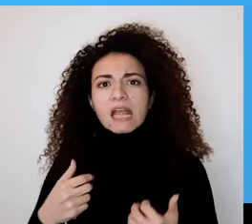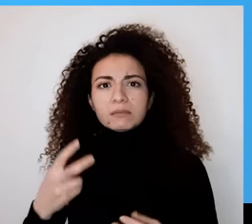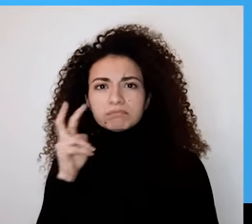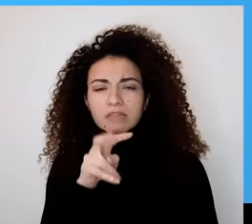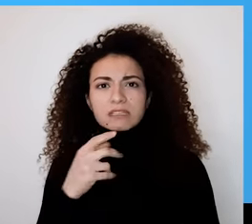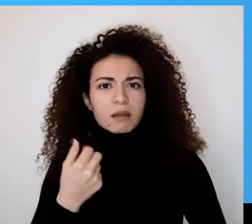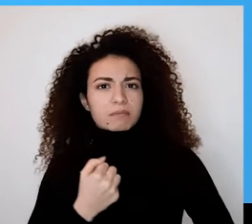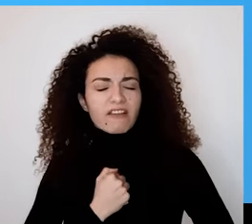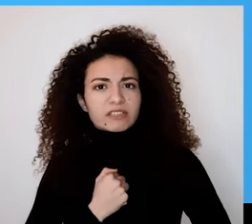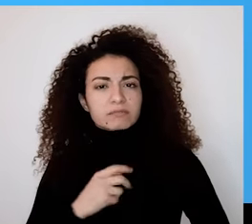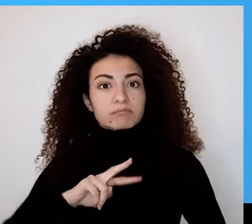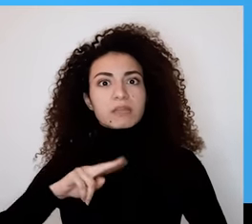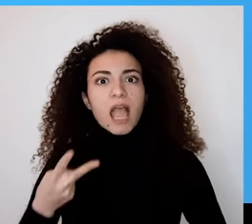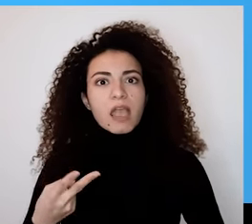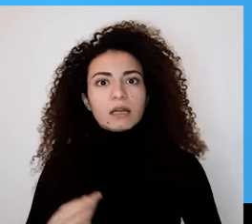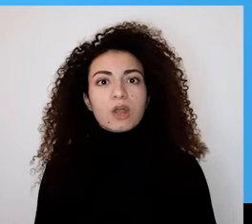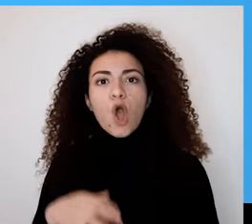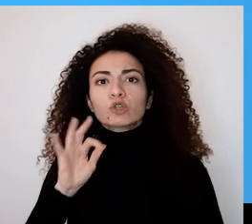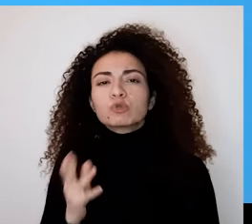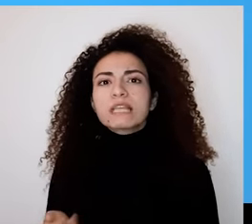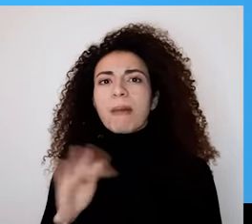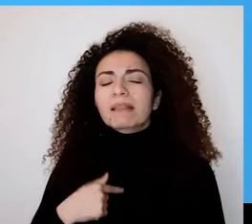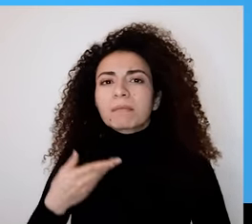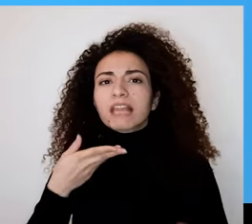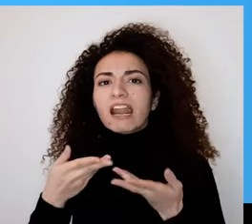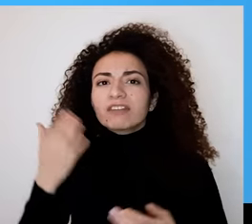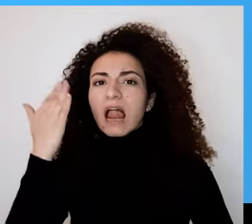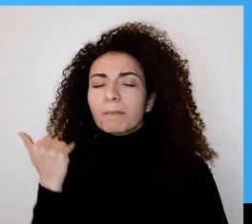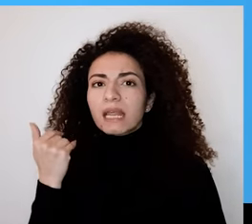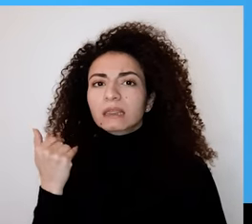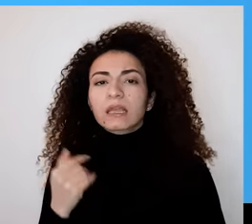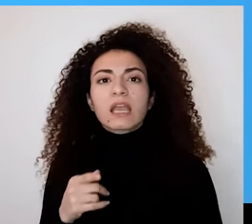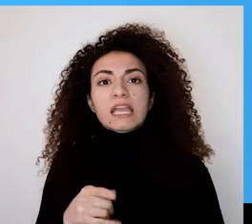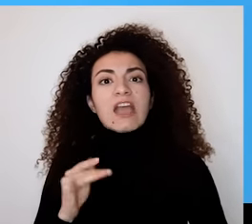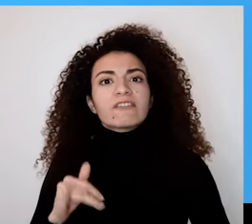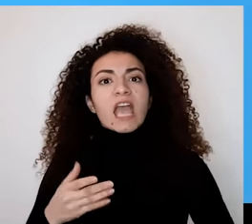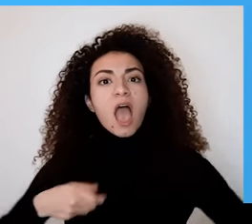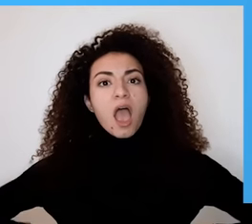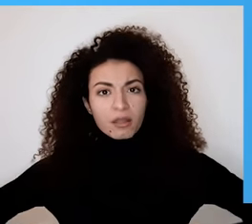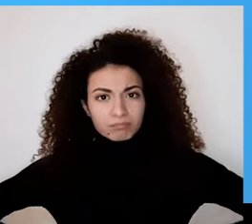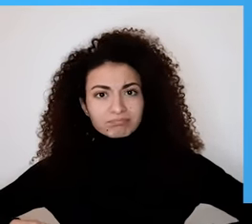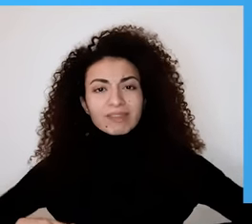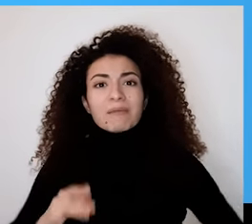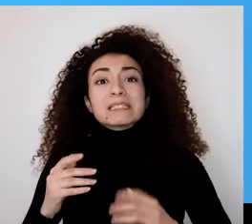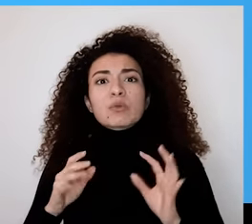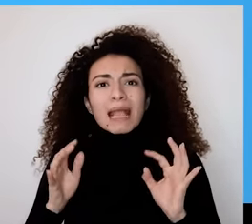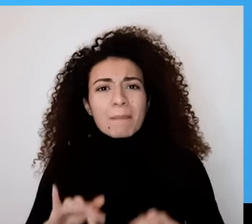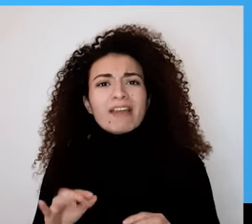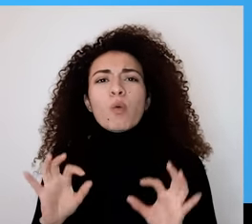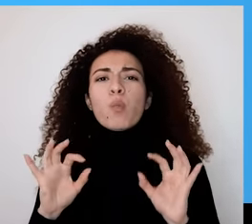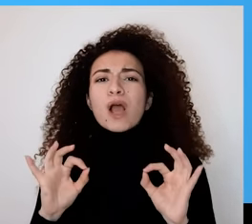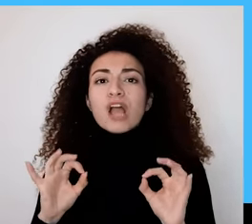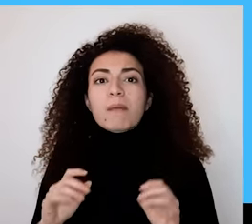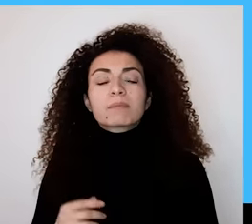لنفسي خاصة بعد إن شاركت خبرة مع صديقة إعاقتها بتسبب لألم جسدي وما بتملك ضمانات إنها